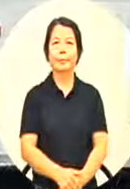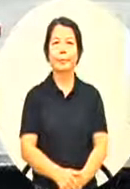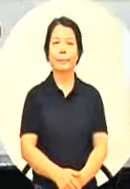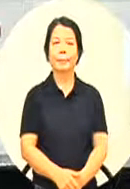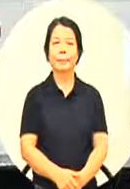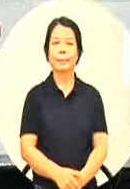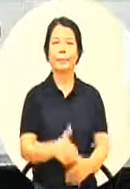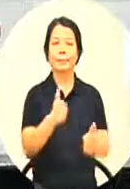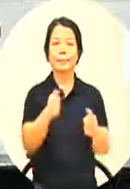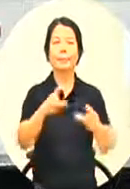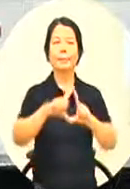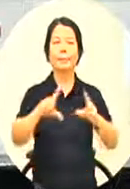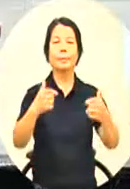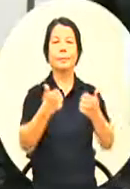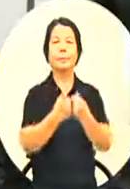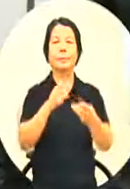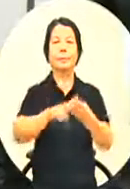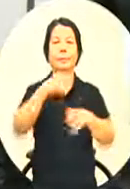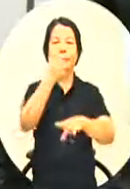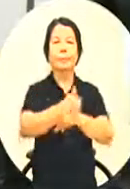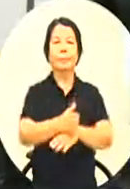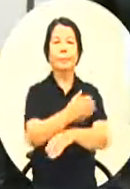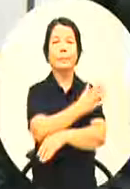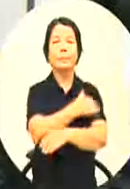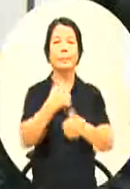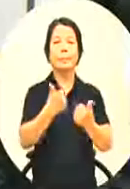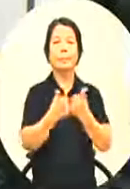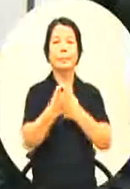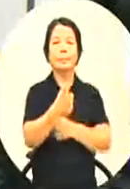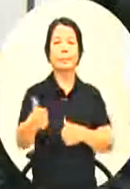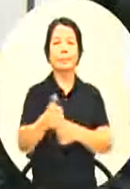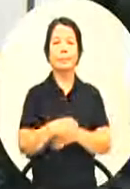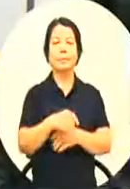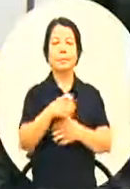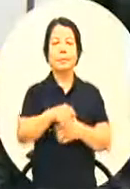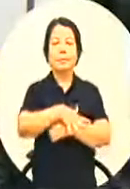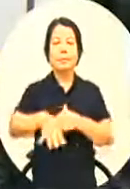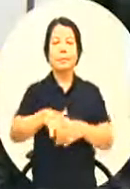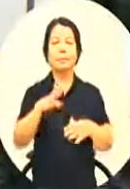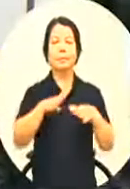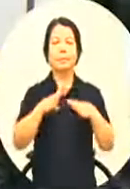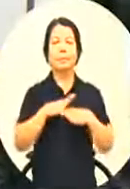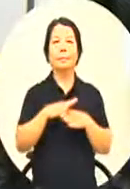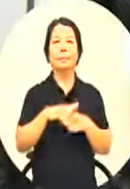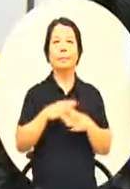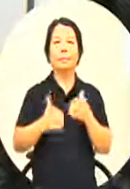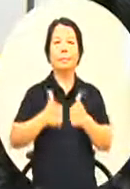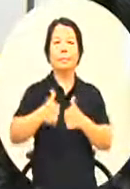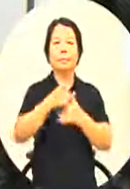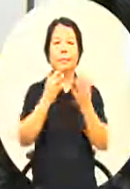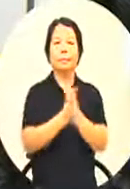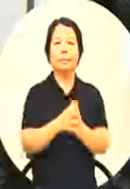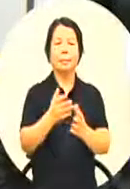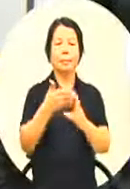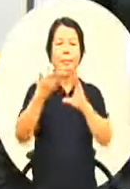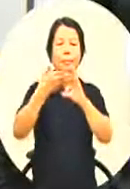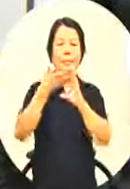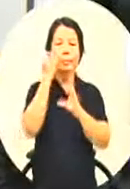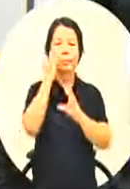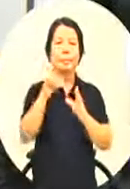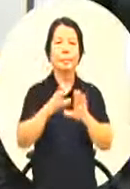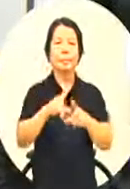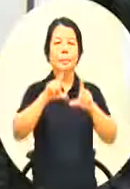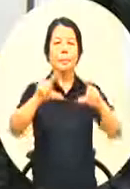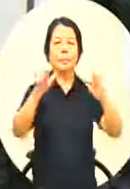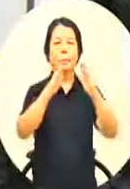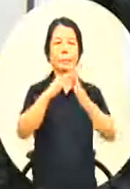好,谢谢大会主席,陈议员,各局处收账,所有议会同仁,所有的媒体朋友,还有电视机器人的视频朋友,大家早安,我是严小